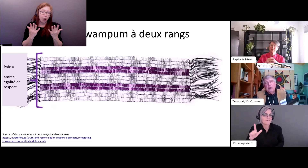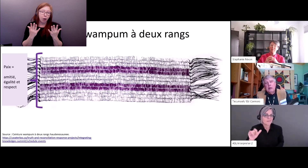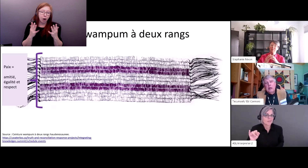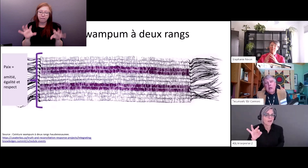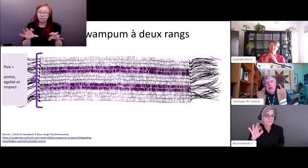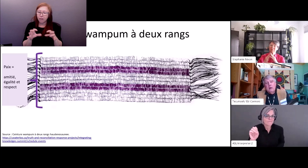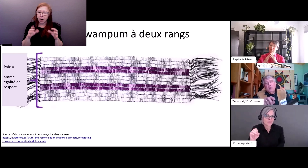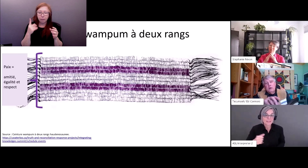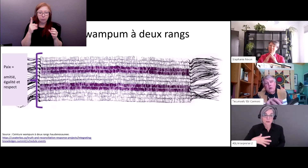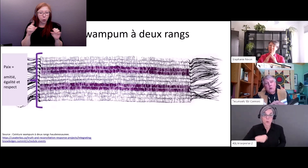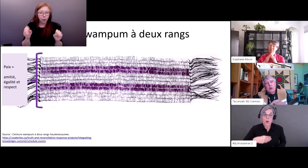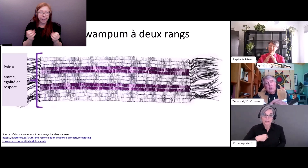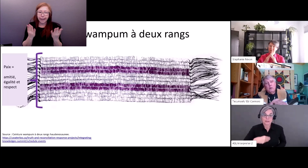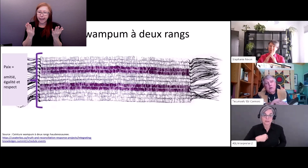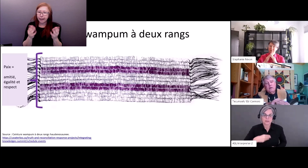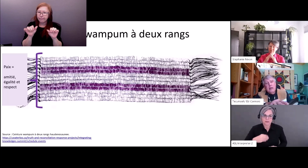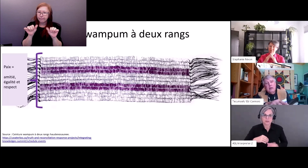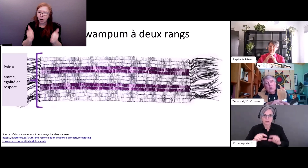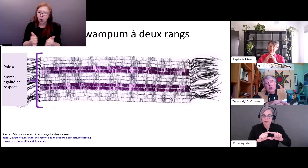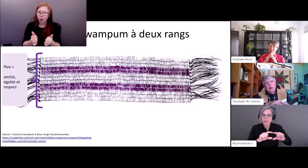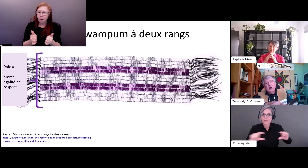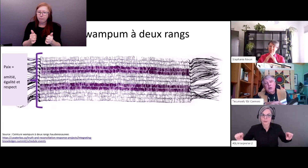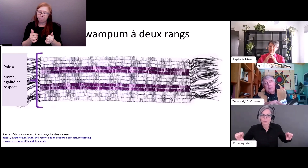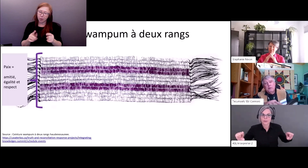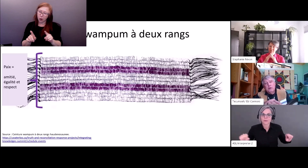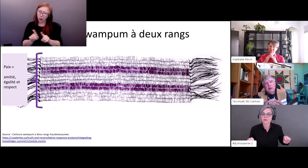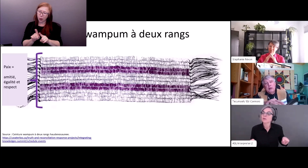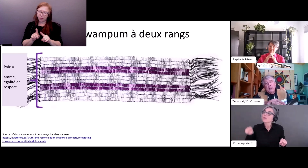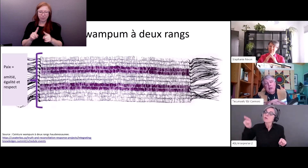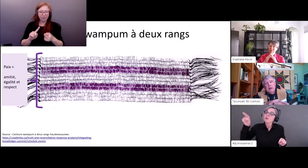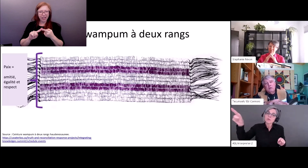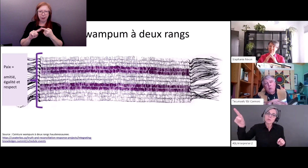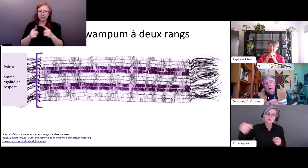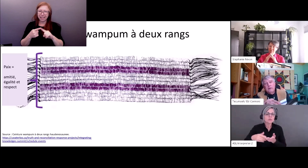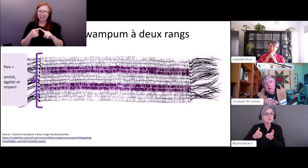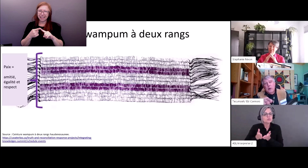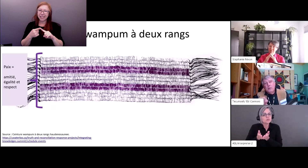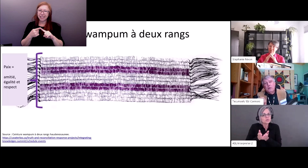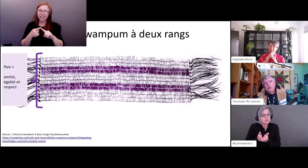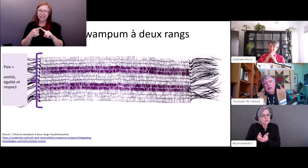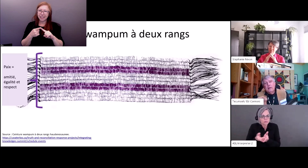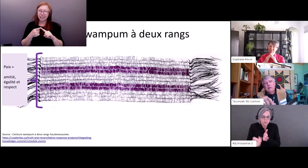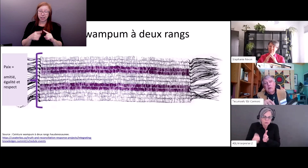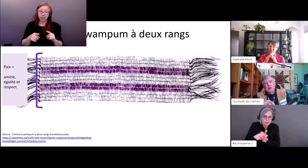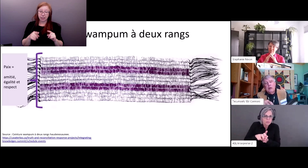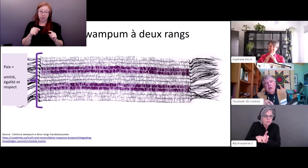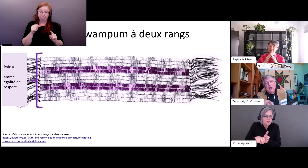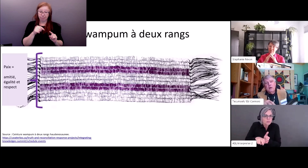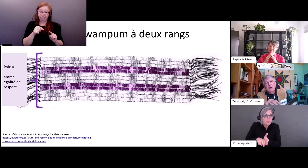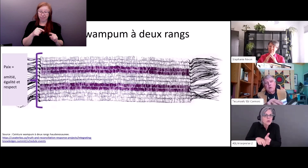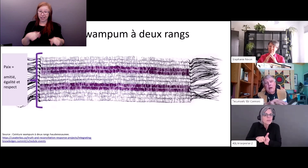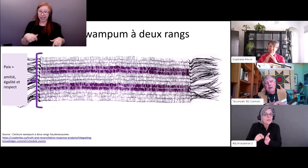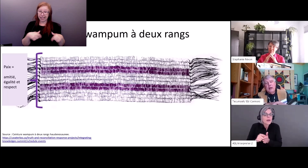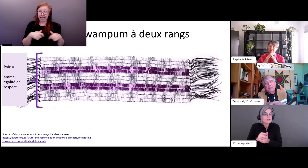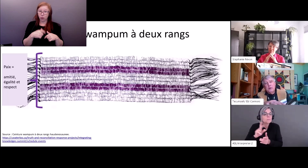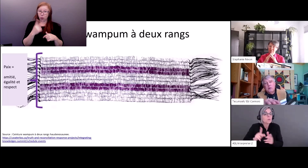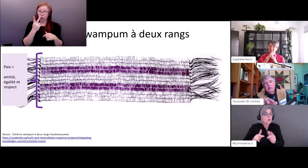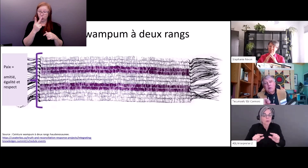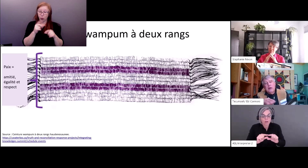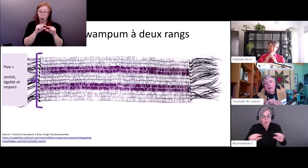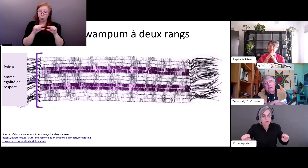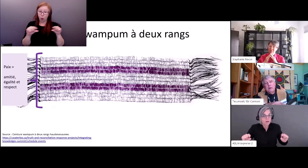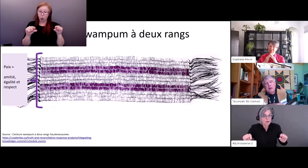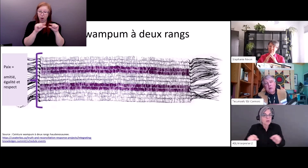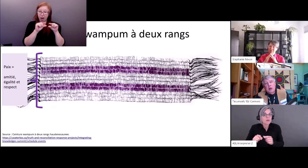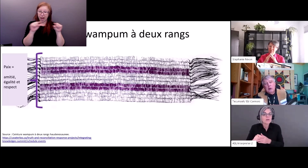rivière dans la partie blanche de cette ceinture et on dit vous êtes sur vos bateaux cela étant violé